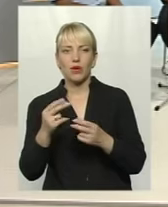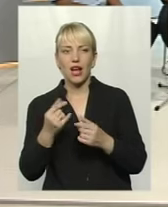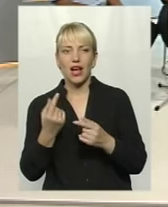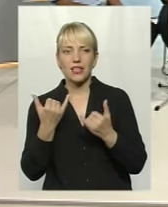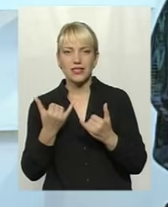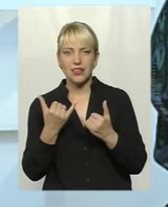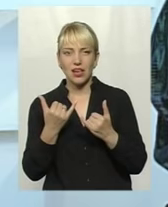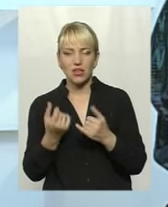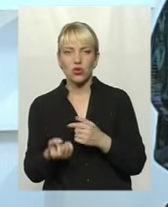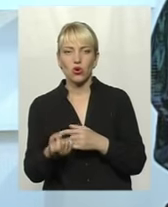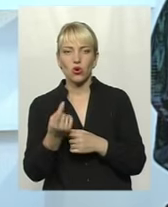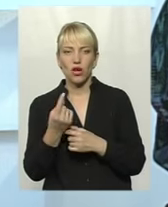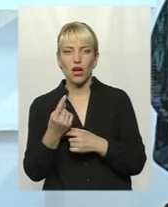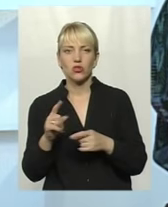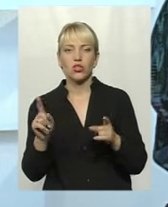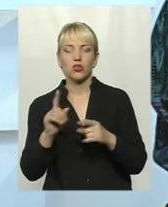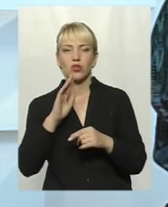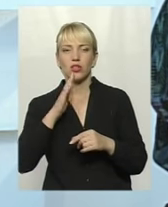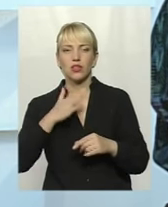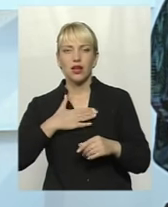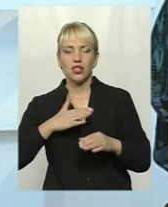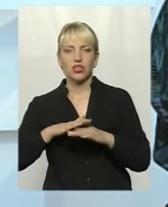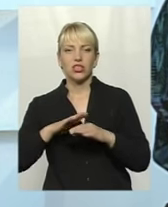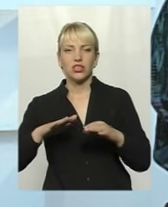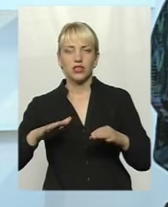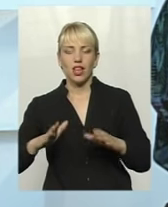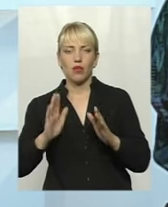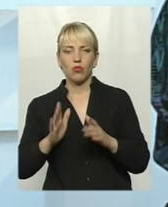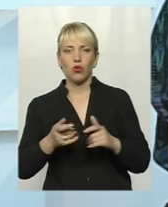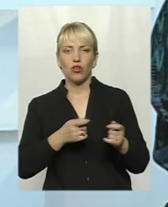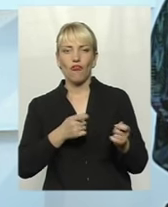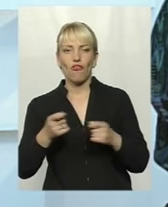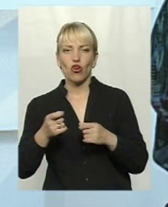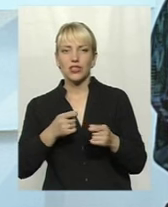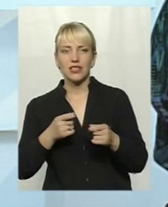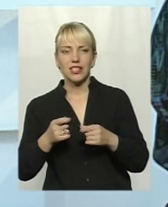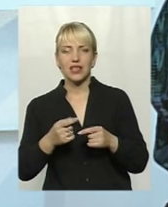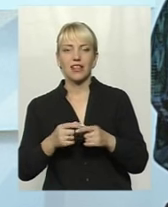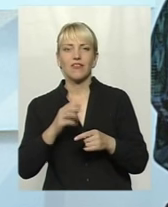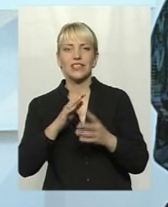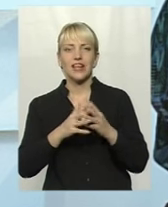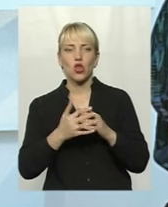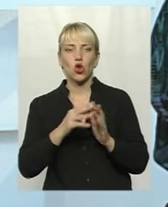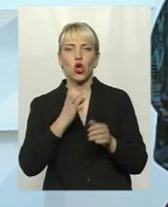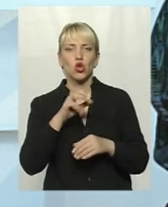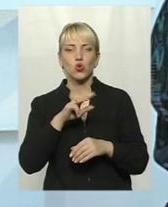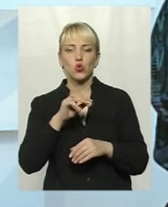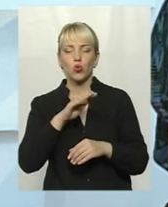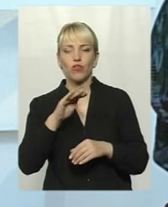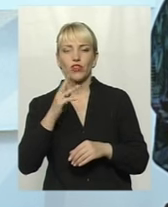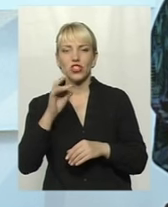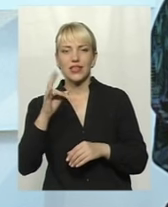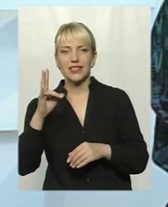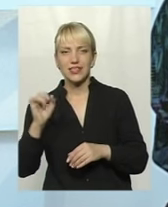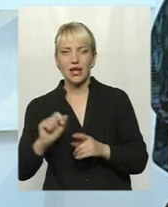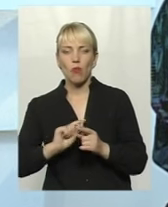возити в Стовчинці по окружній дорозі. Які затрати для того, щоб возити цих трьох дітей? Можливо, на даному етапі доцільніше